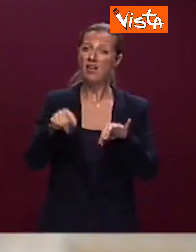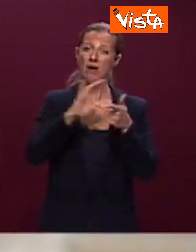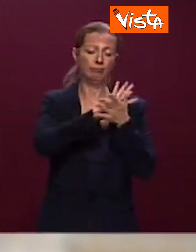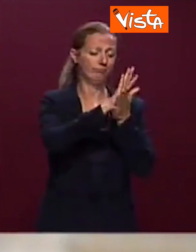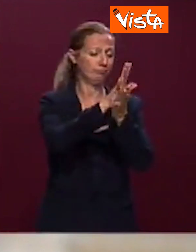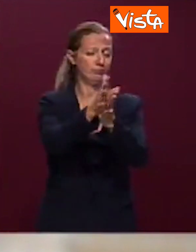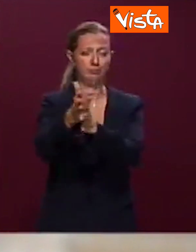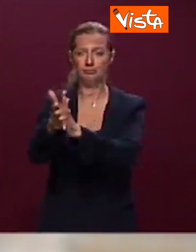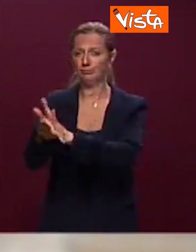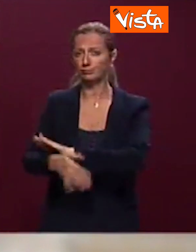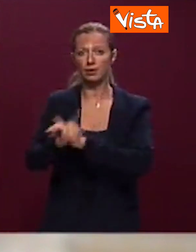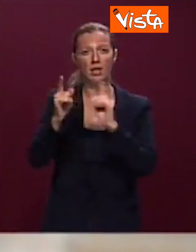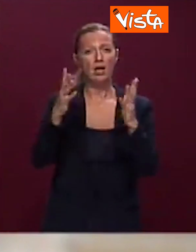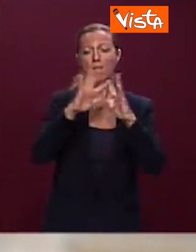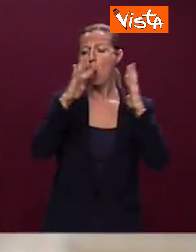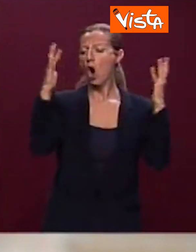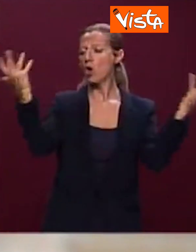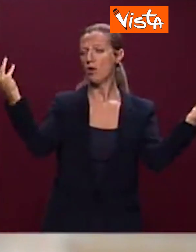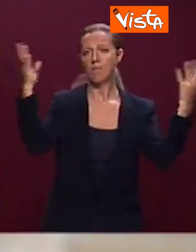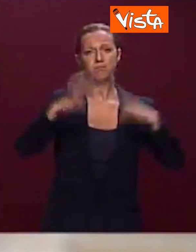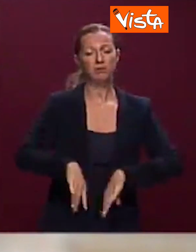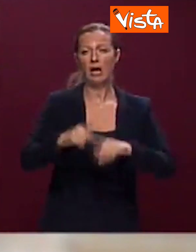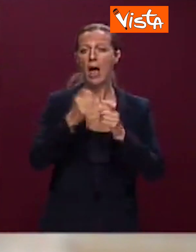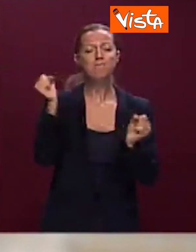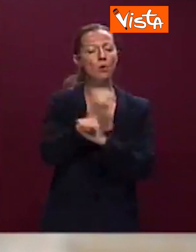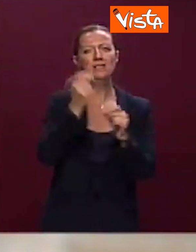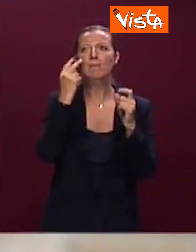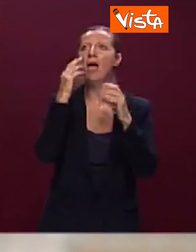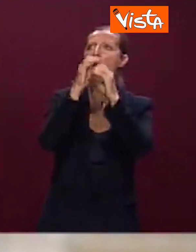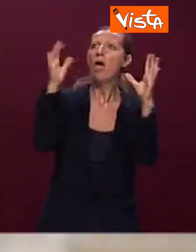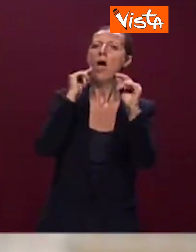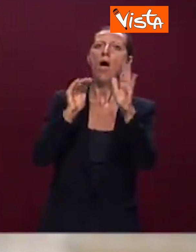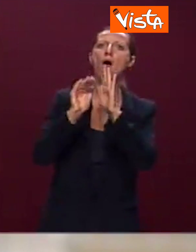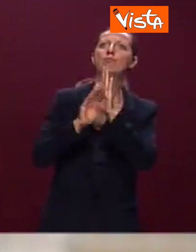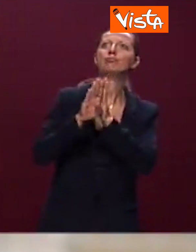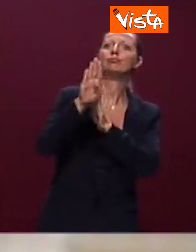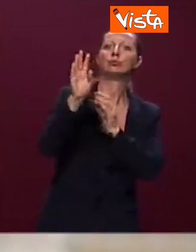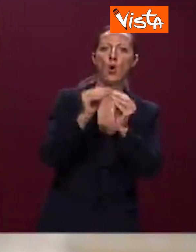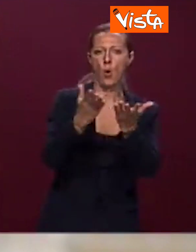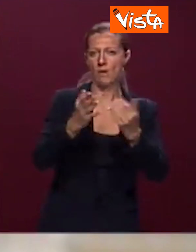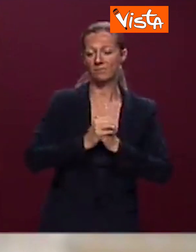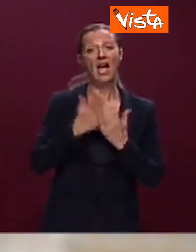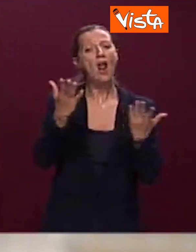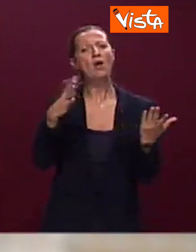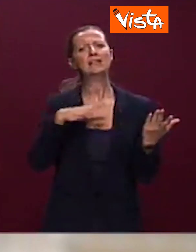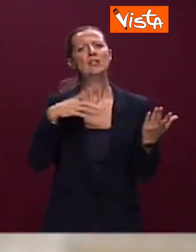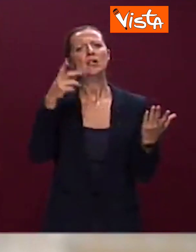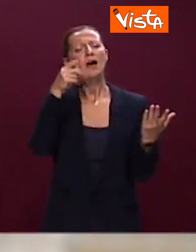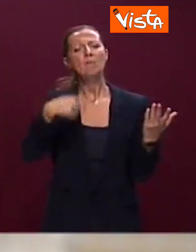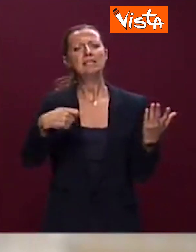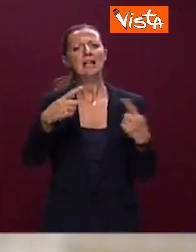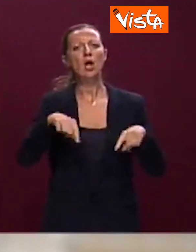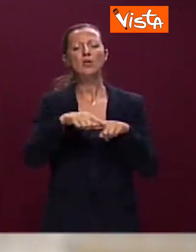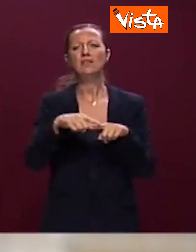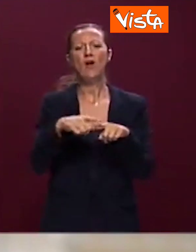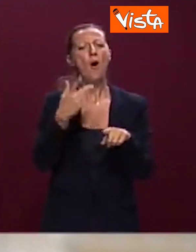impossibile persino immaginare una risalita. E poi, signora Presidente del Consiglio, come fa a non vedere l